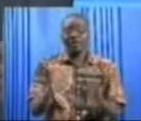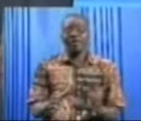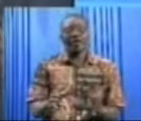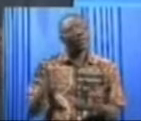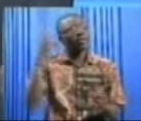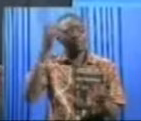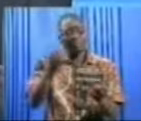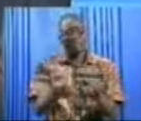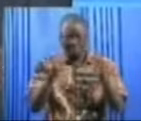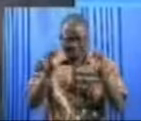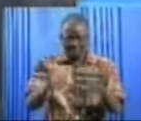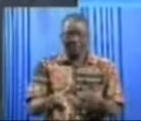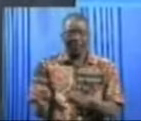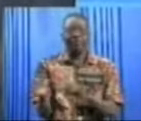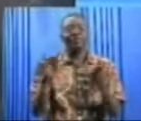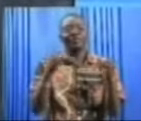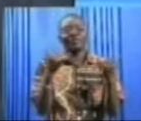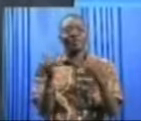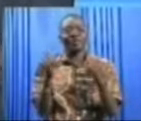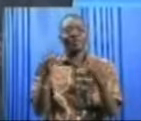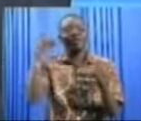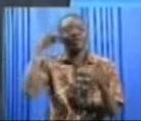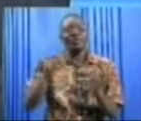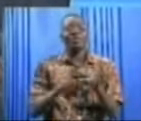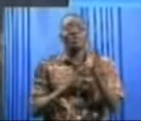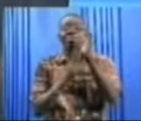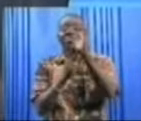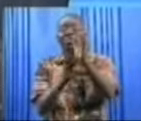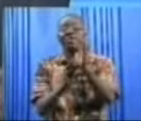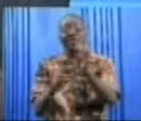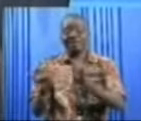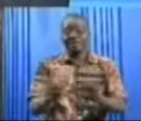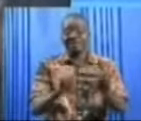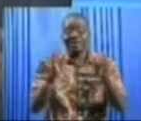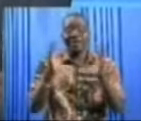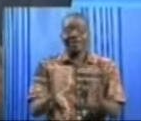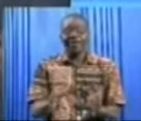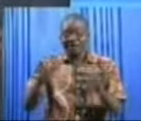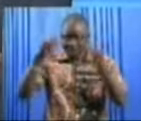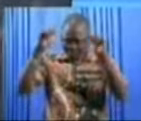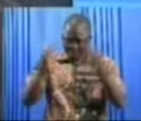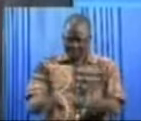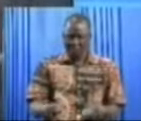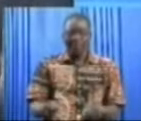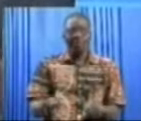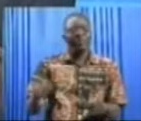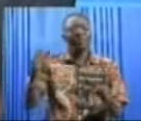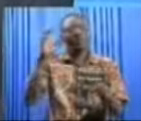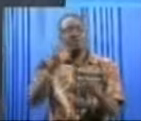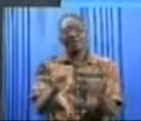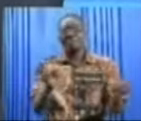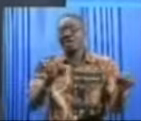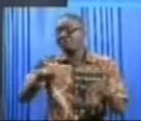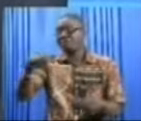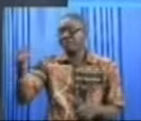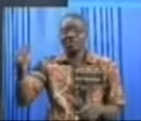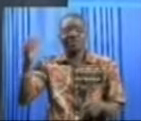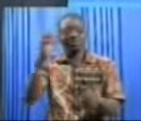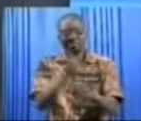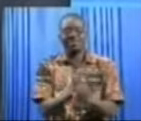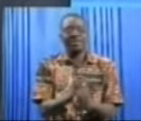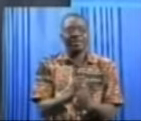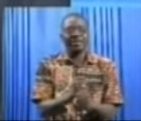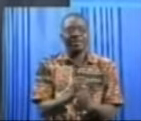ce soir, ils ont l'occasion, en tout cas l'unique occasion, de montrer à leur entraîneur qu'ils sont capables d'occuper les postes que les autres occupaient. Donc, je crois que,